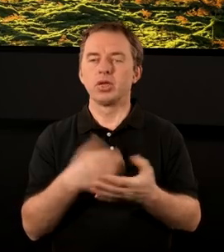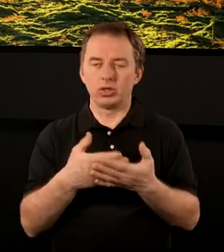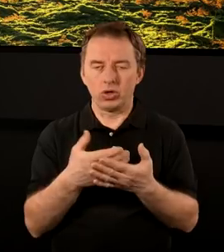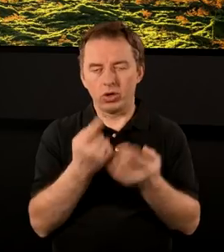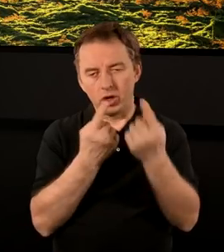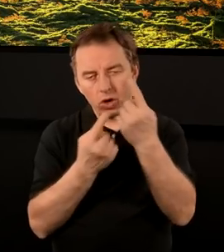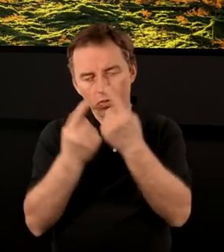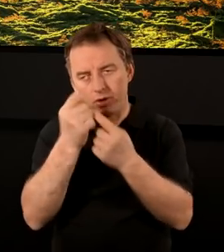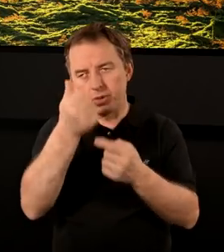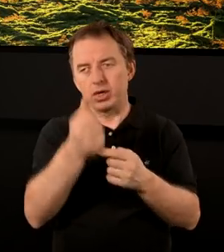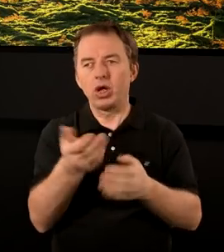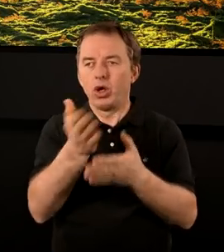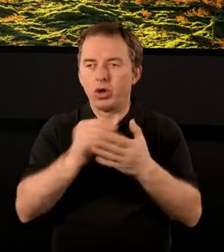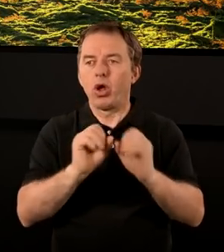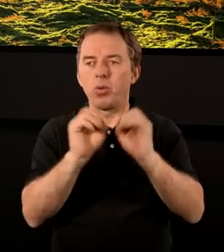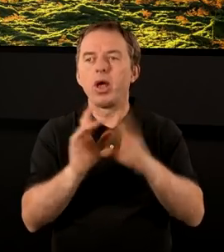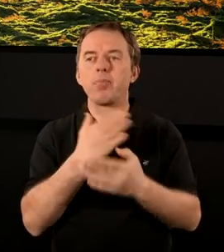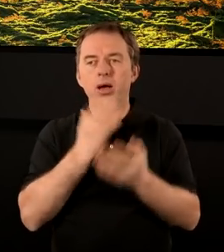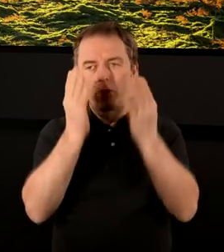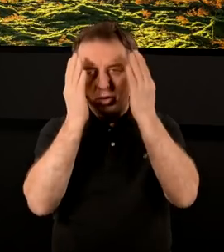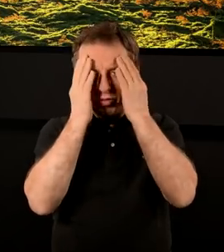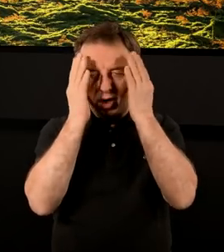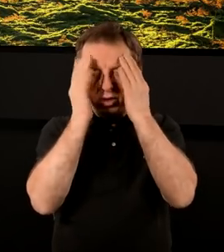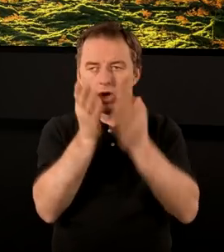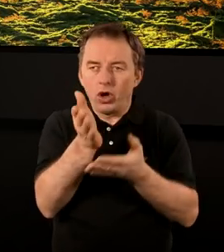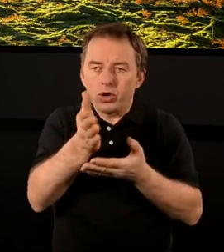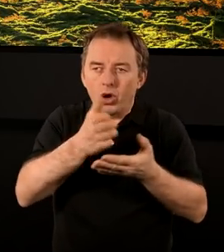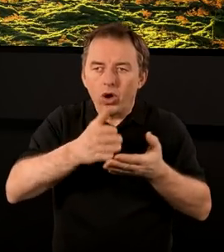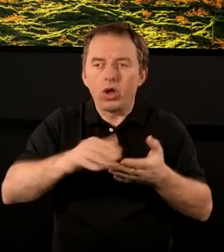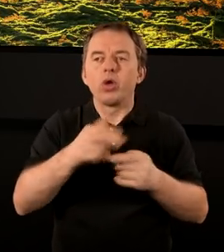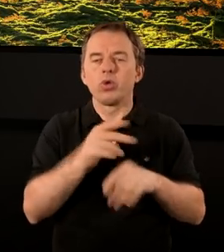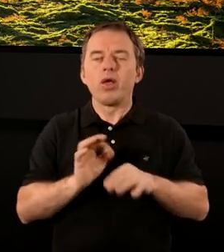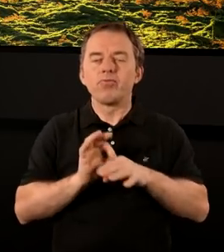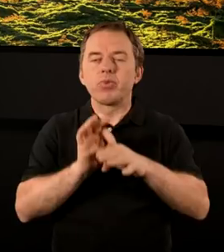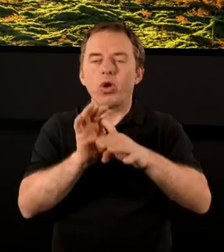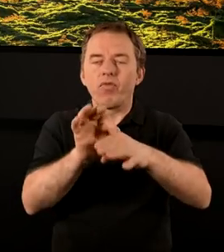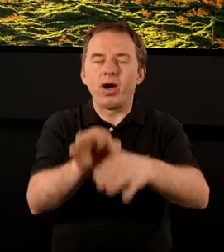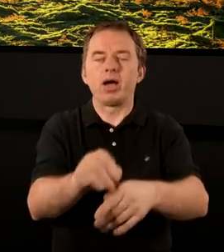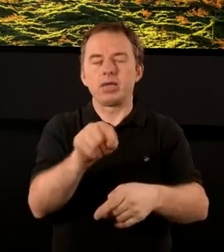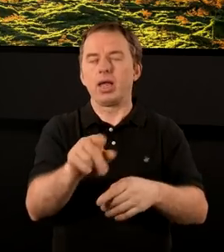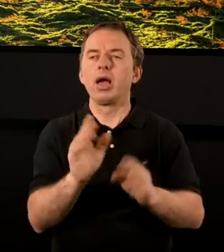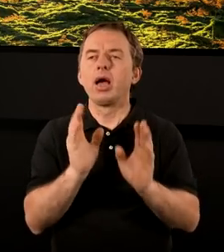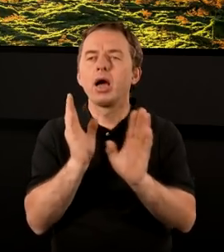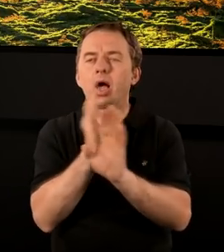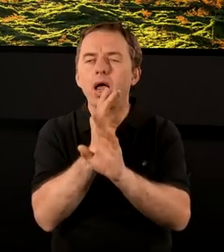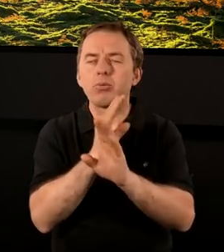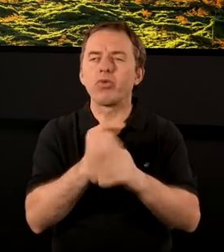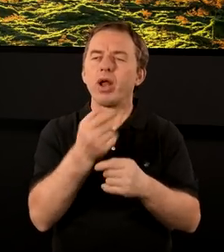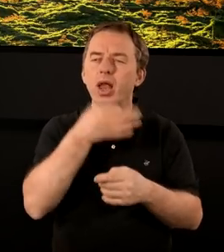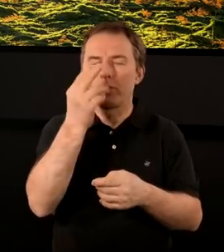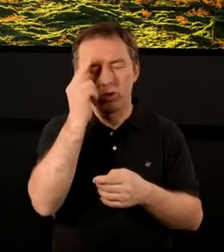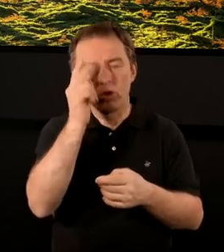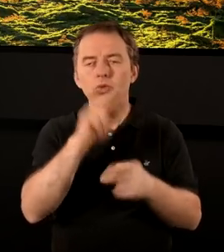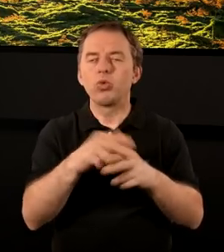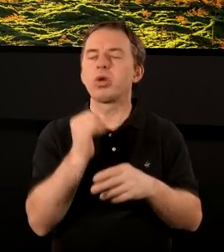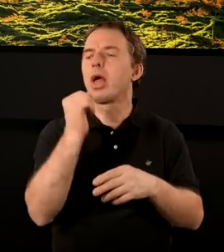Skoro rozważamy pierwszy rozdział Apokalipsy, to mamy świadomość tego, że jest to taki rozdział, który nas wprowadza w cały ten klimat wizji, którą ma